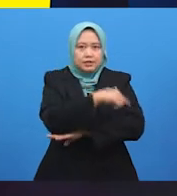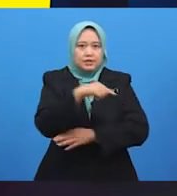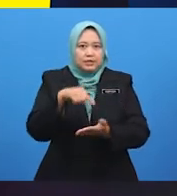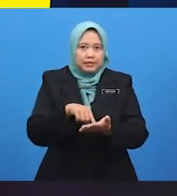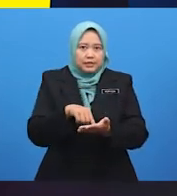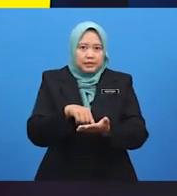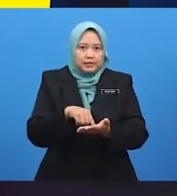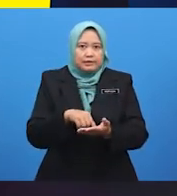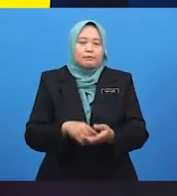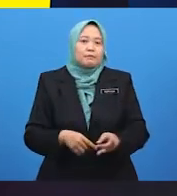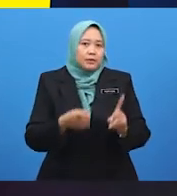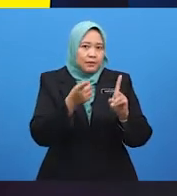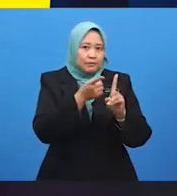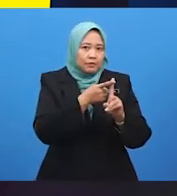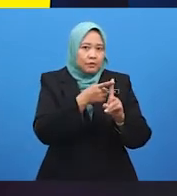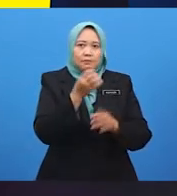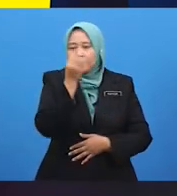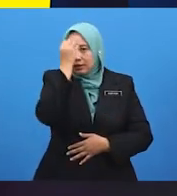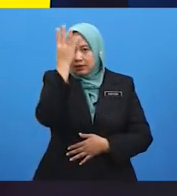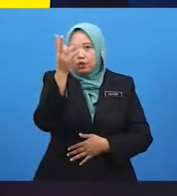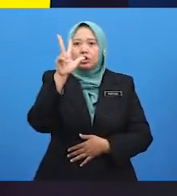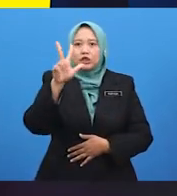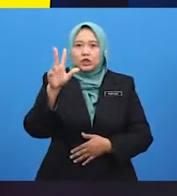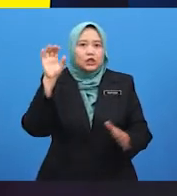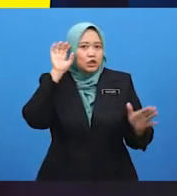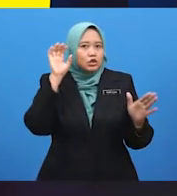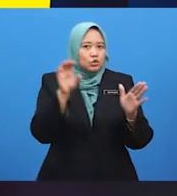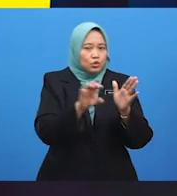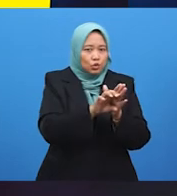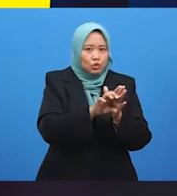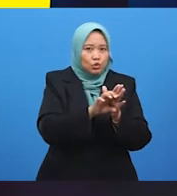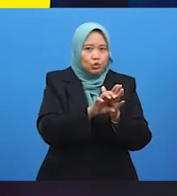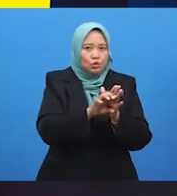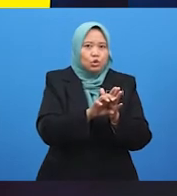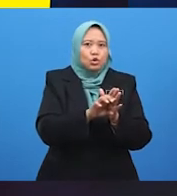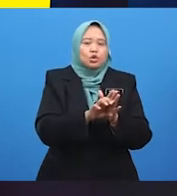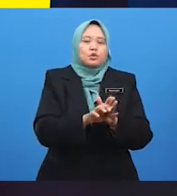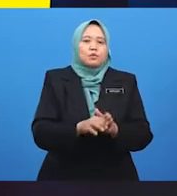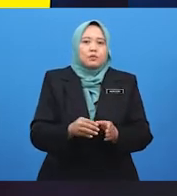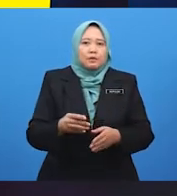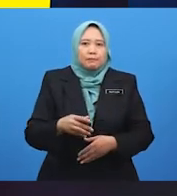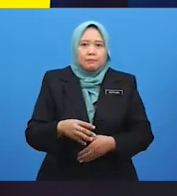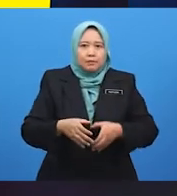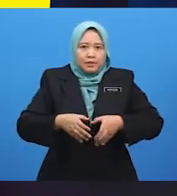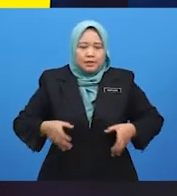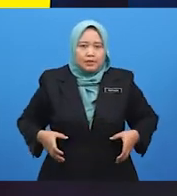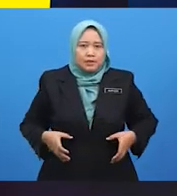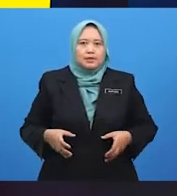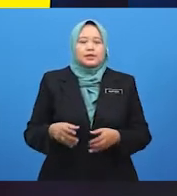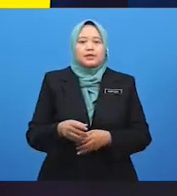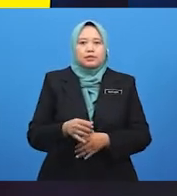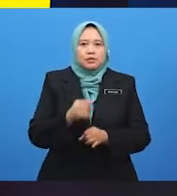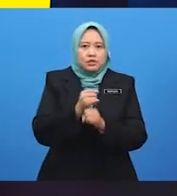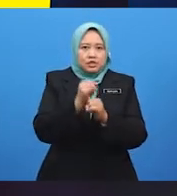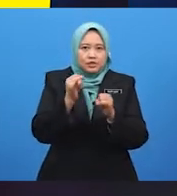tiga contoh sikap berani terhadap jiran, menjelaskan tiga cabaran dihadapi ketika bertindak